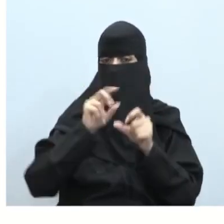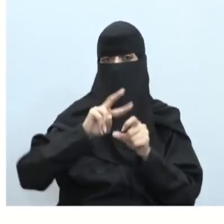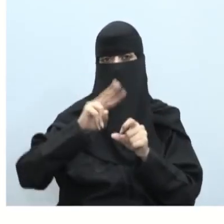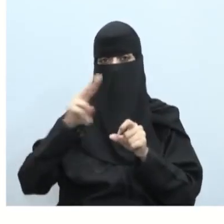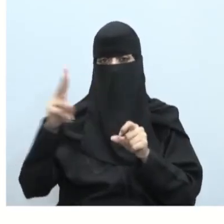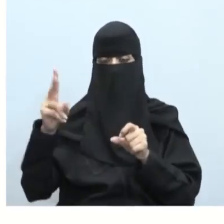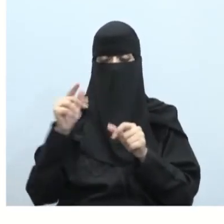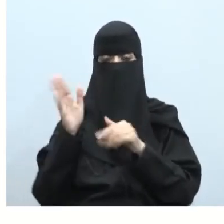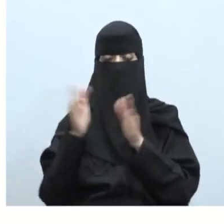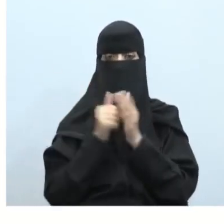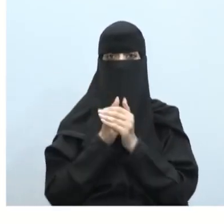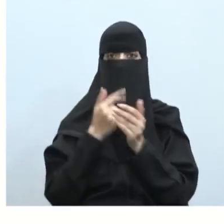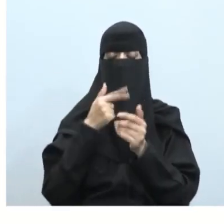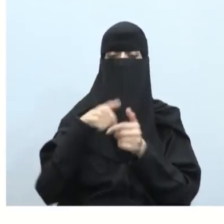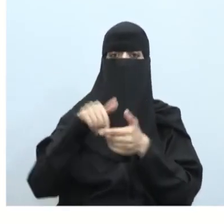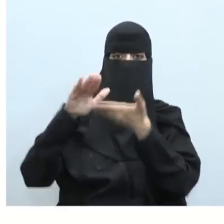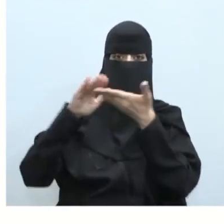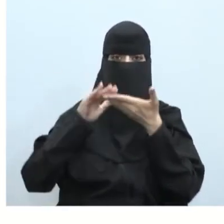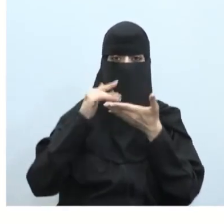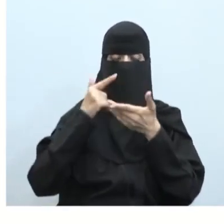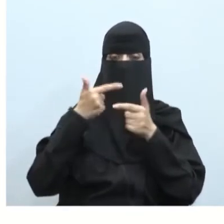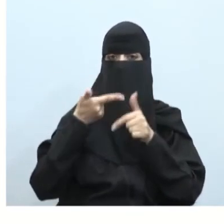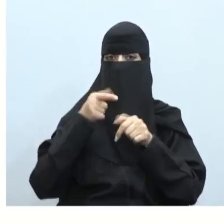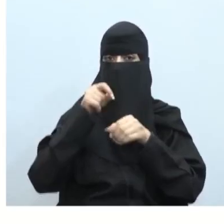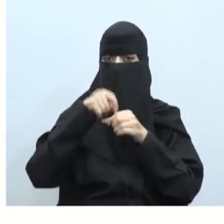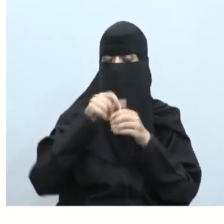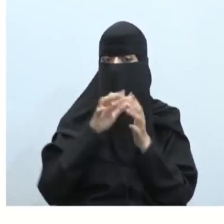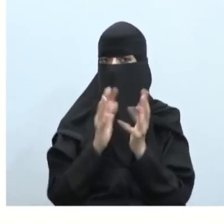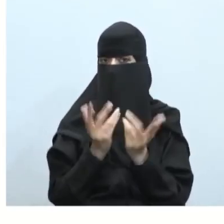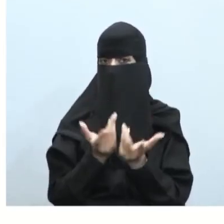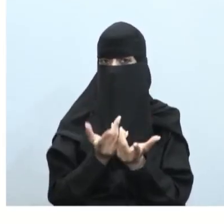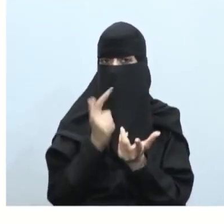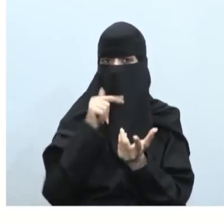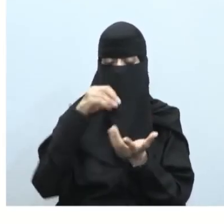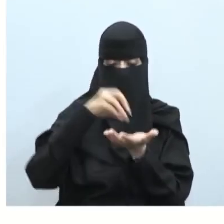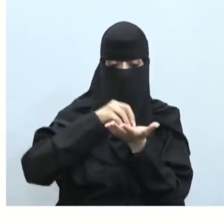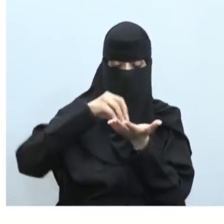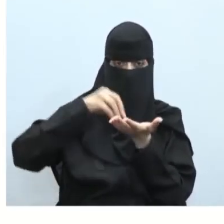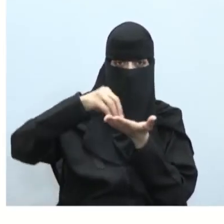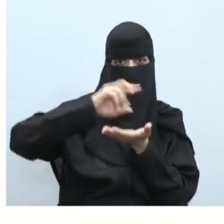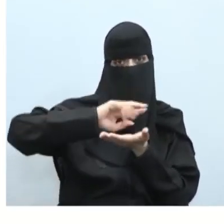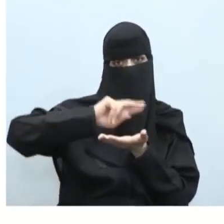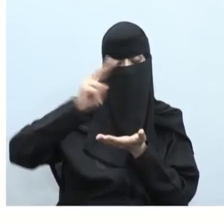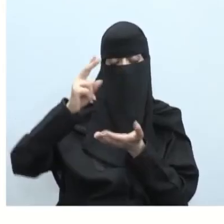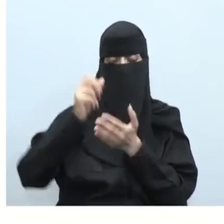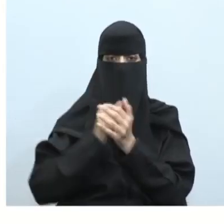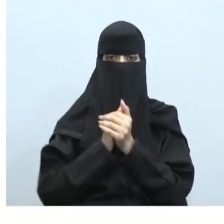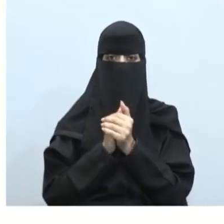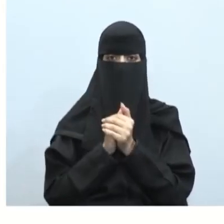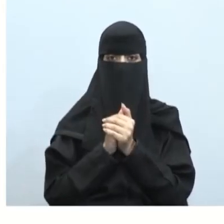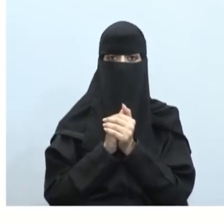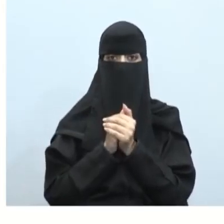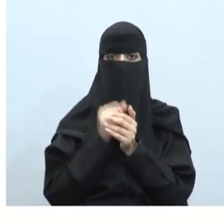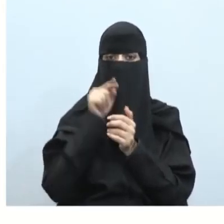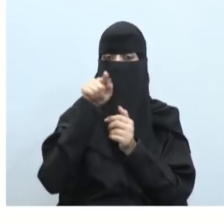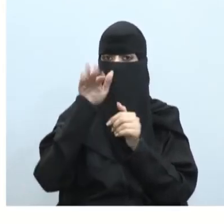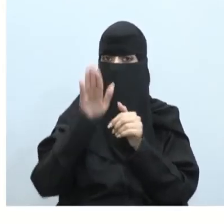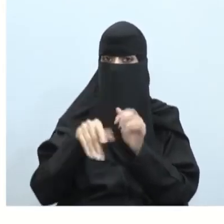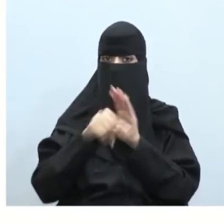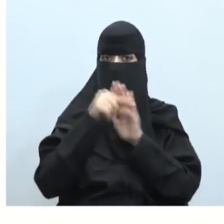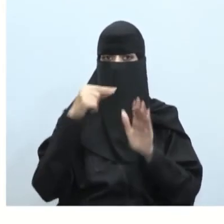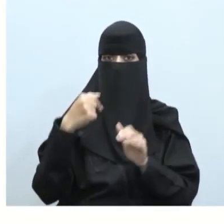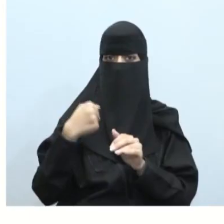أبناء وبناء الطلاب ويخدم أيضاً أبناء مناطق أخرى إذن أبنائي في هذا الدرس